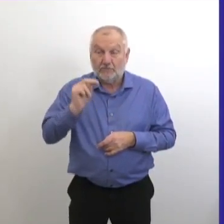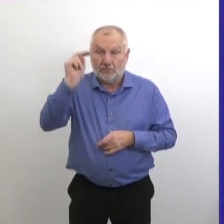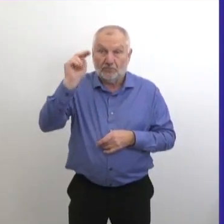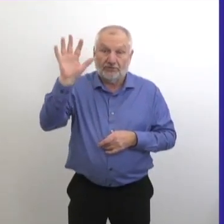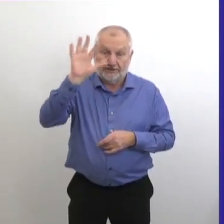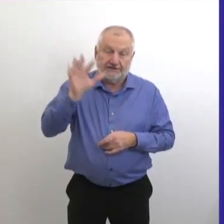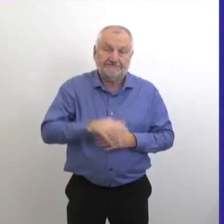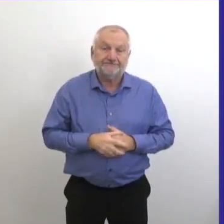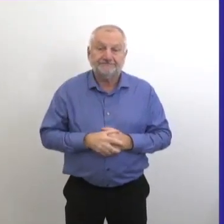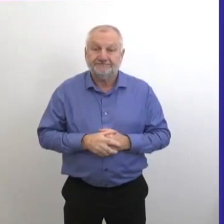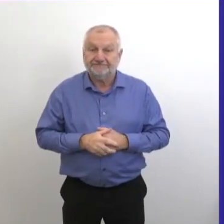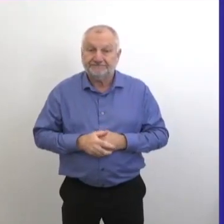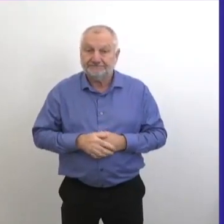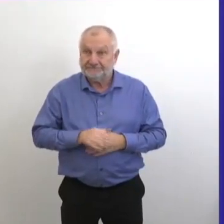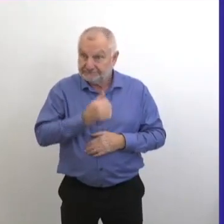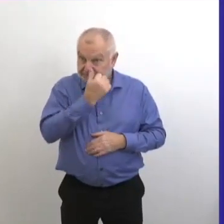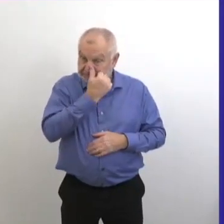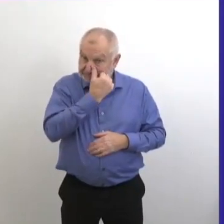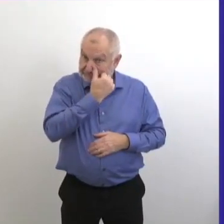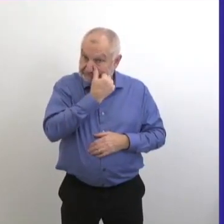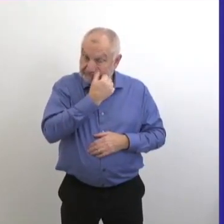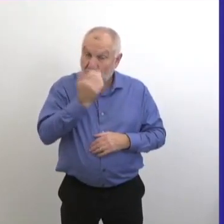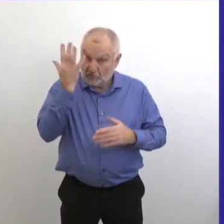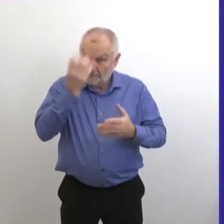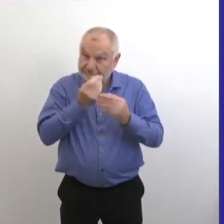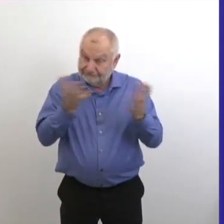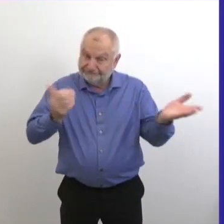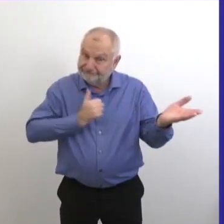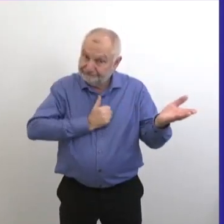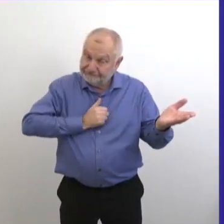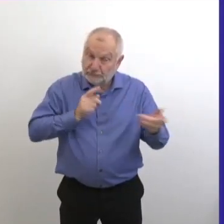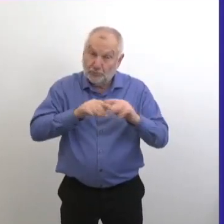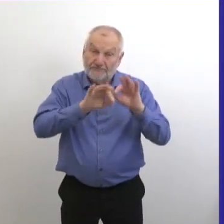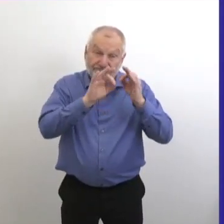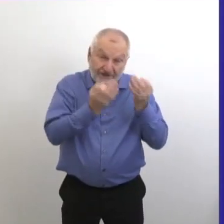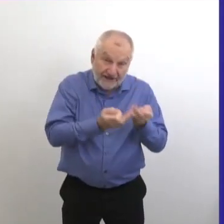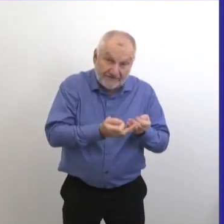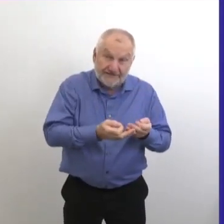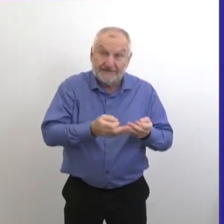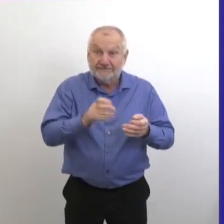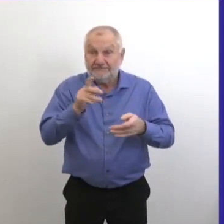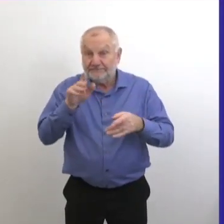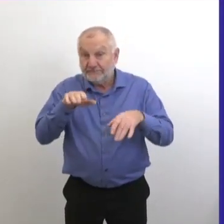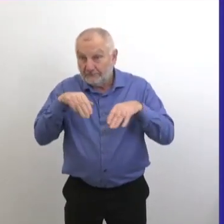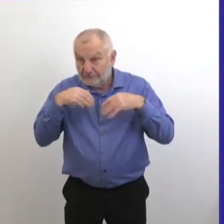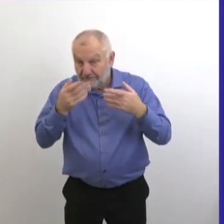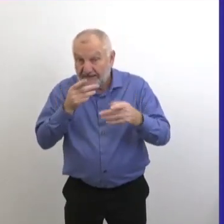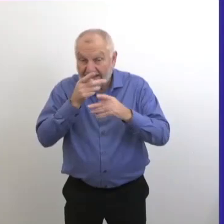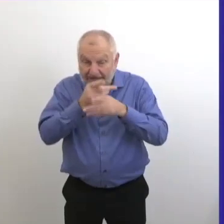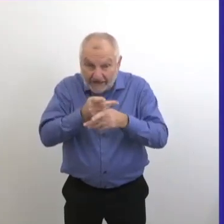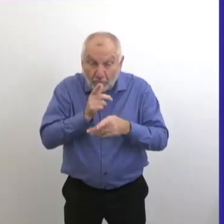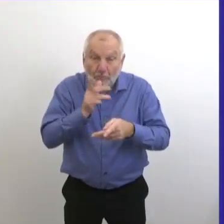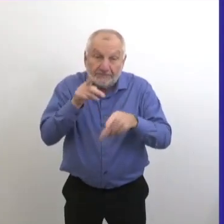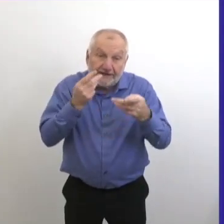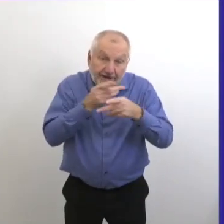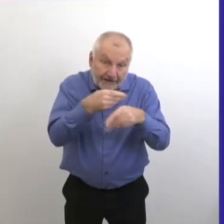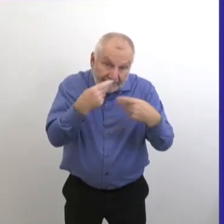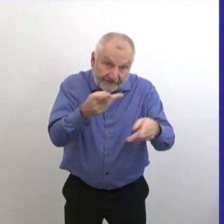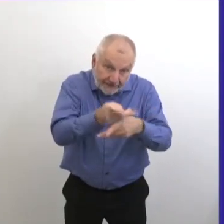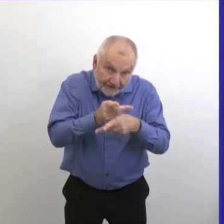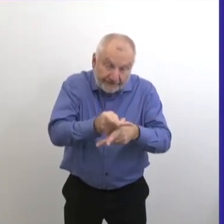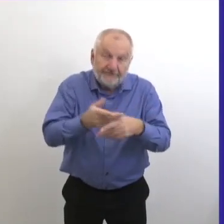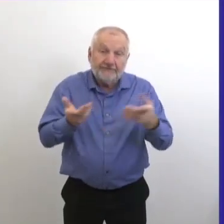Nous voudrions présenter nos condoléances aux familles, aux proches, aux amis et aux fournisseurs de soins de ces défunts.